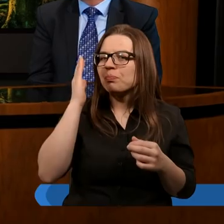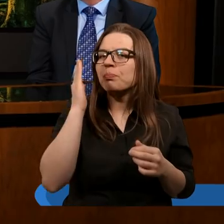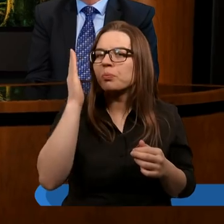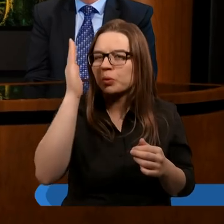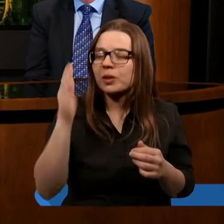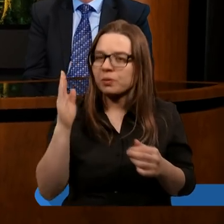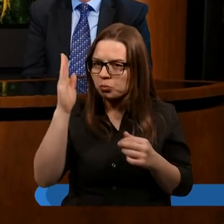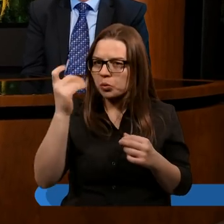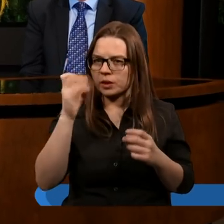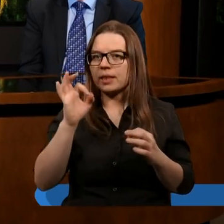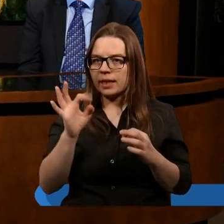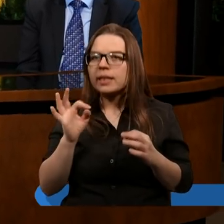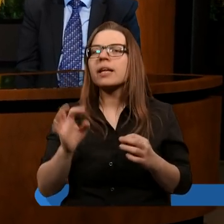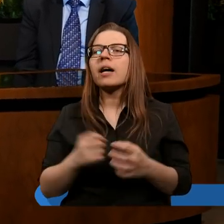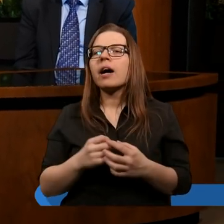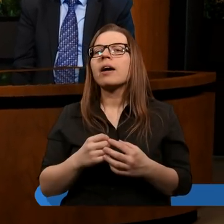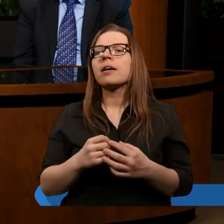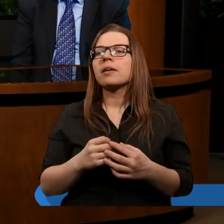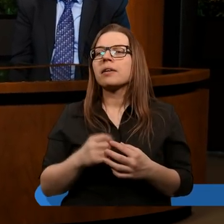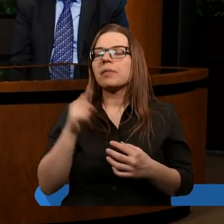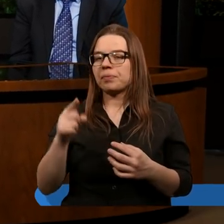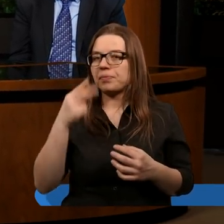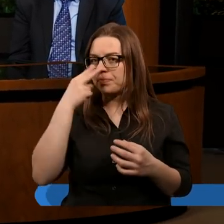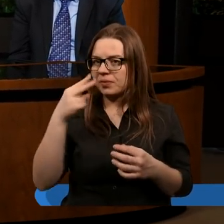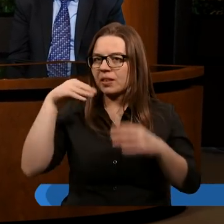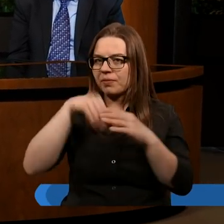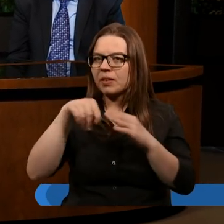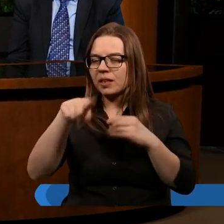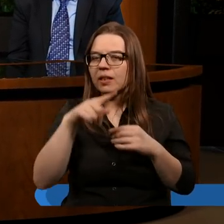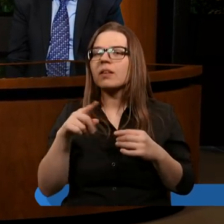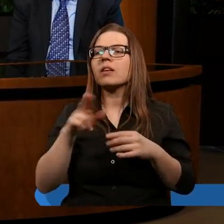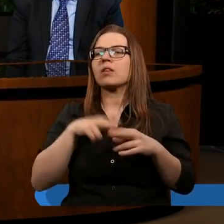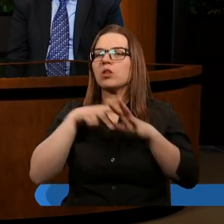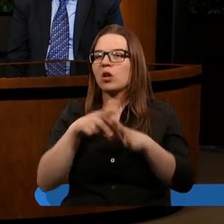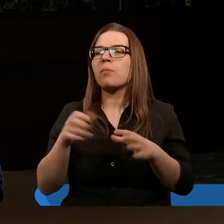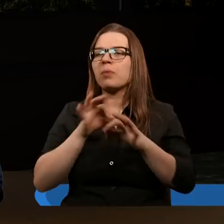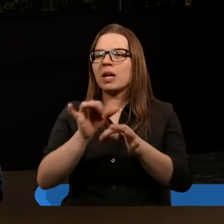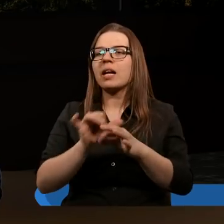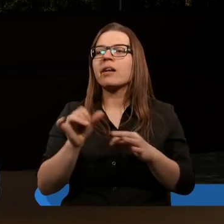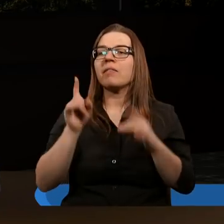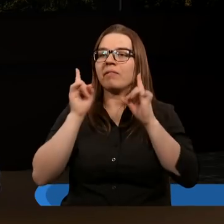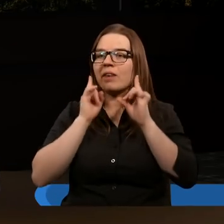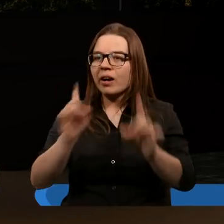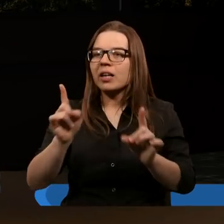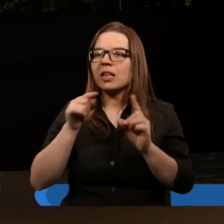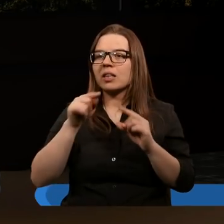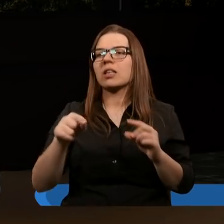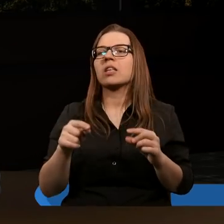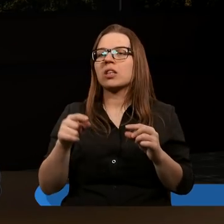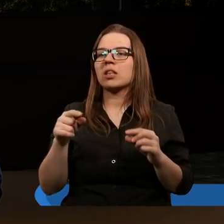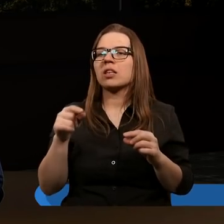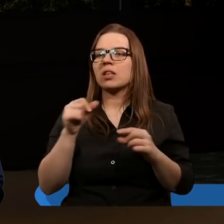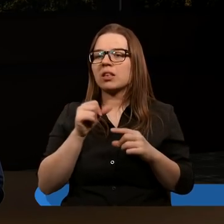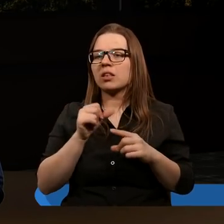Troszeczkę później. w tej wizji, przy tym koniu czerwonym, jeżeli faktycznie, no bo to koreluje